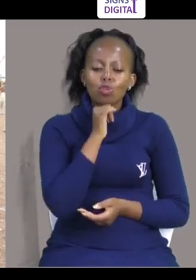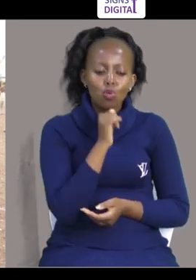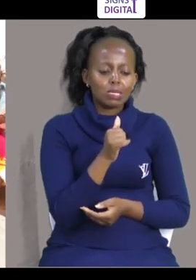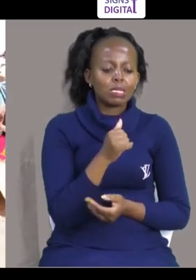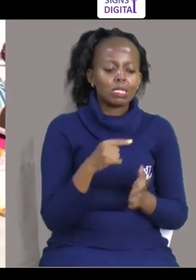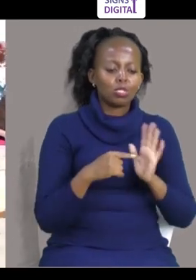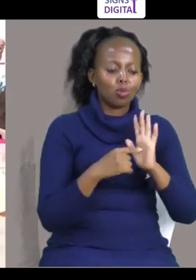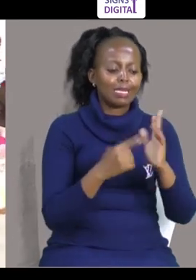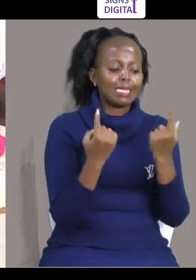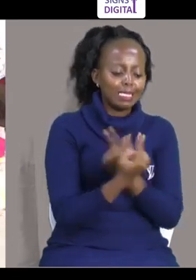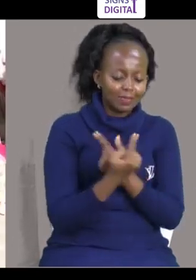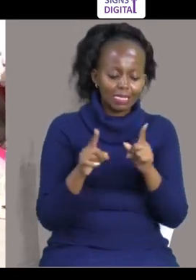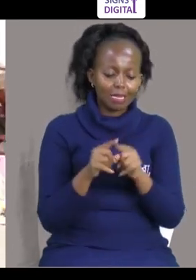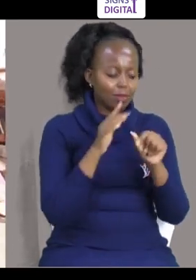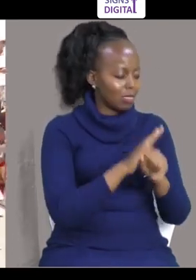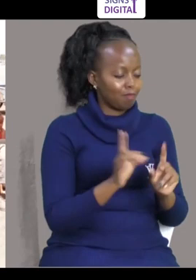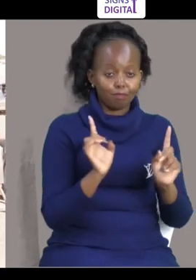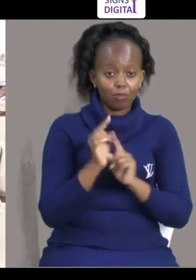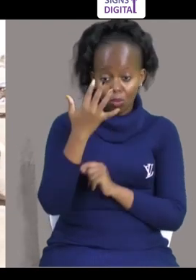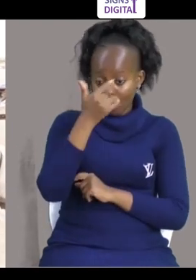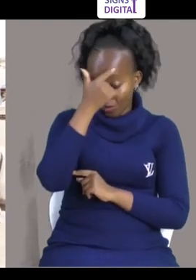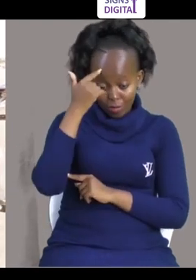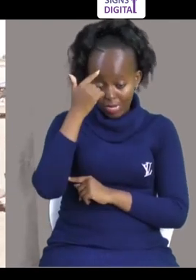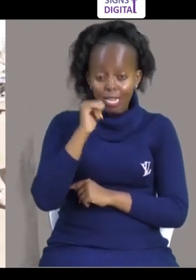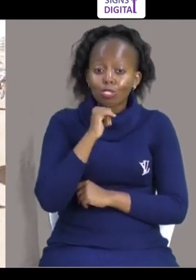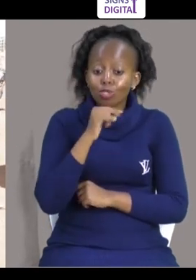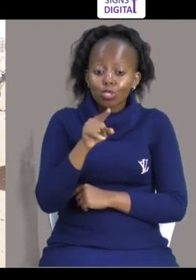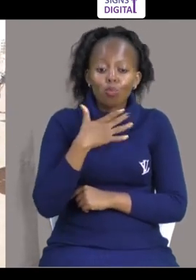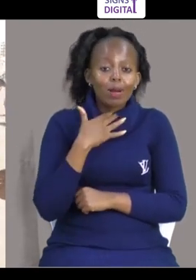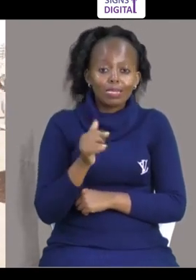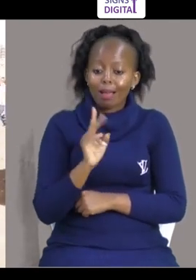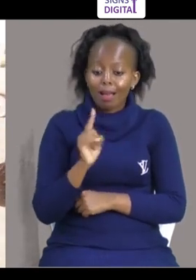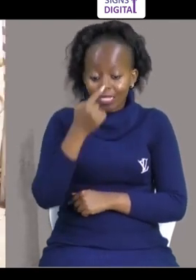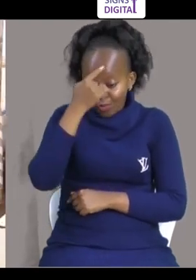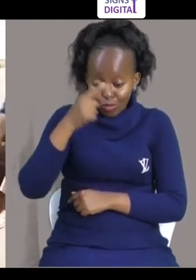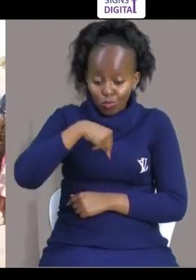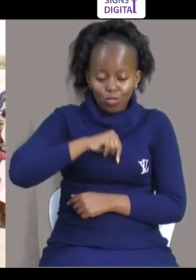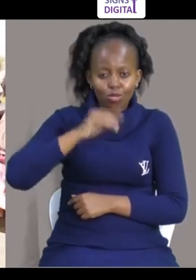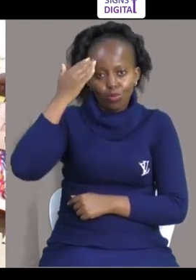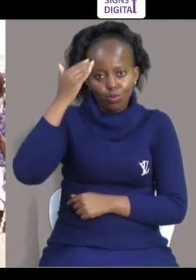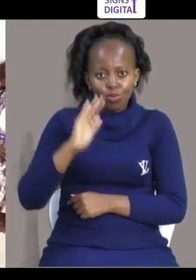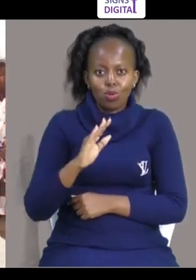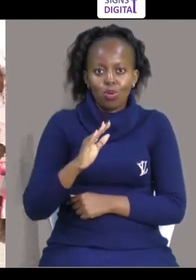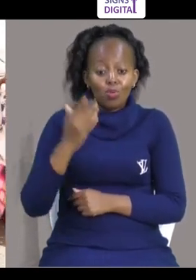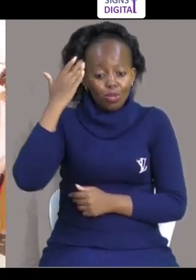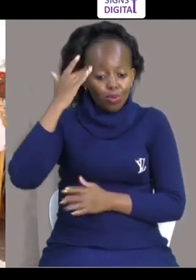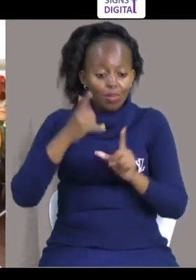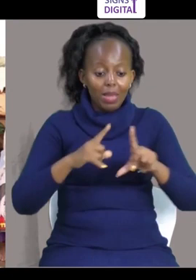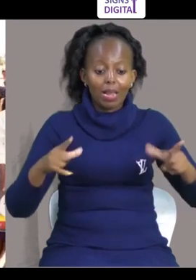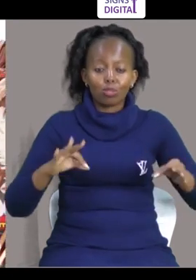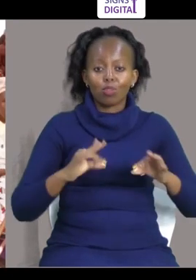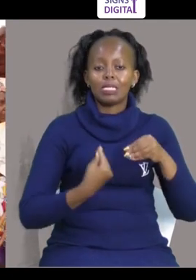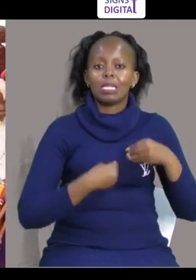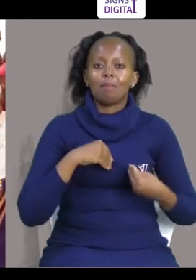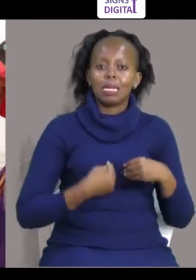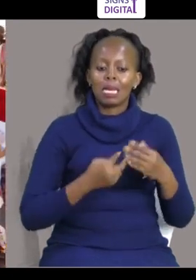Siku tofautisha, kutofautisha, kudiscriminate Sababu, siku penda, sababu hatujui